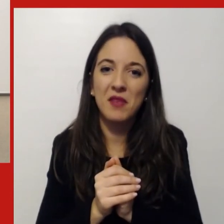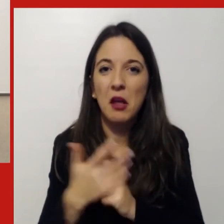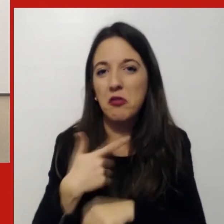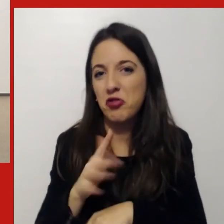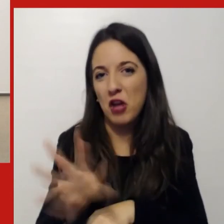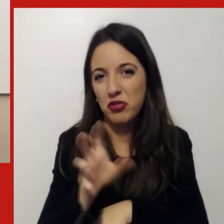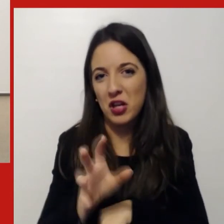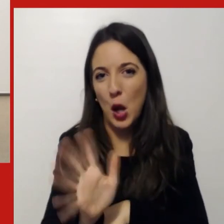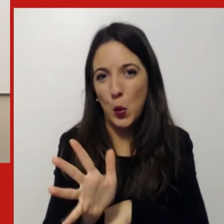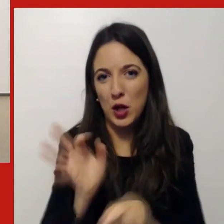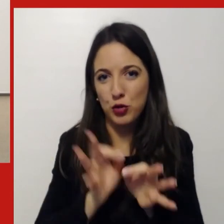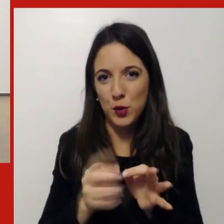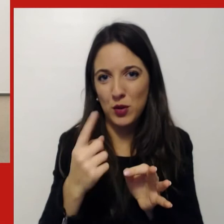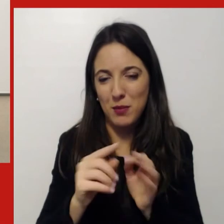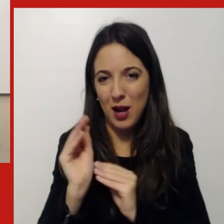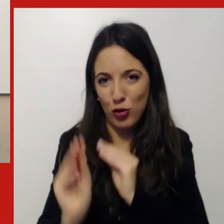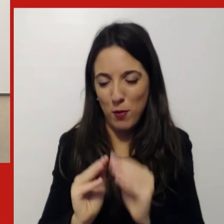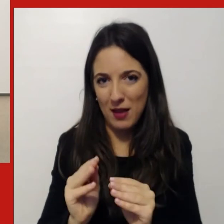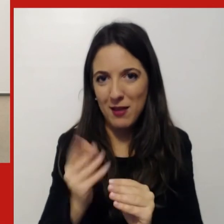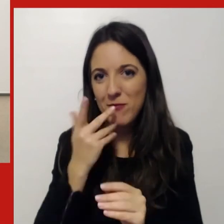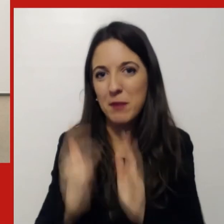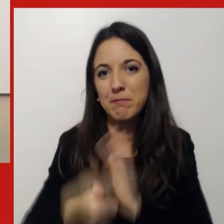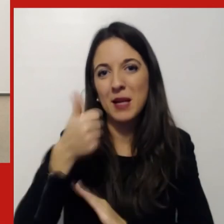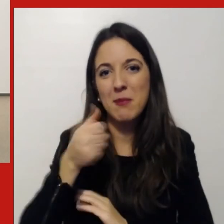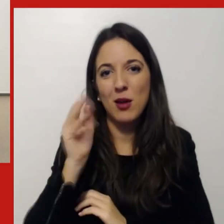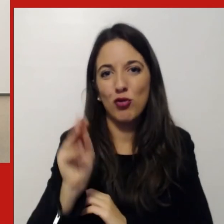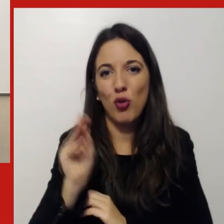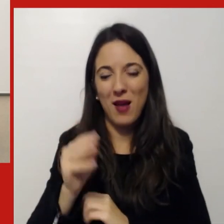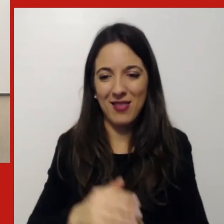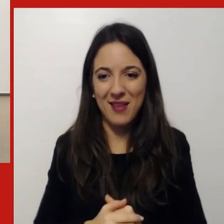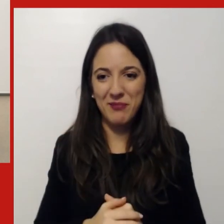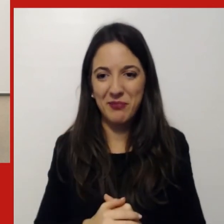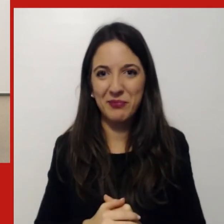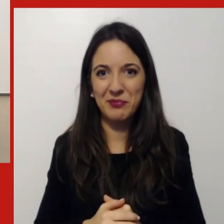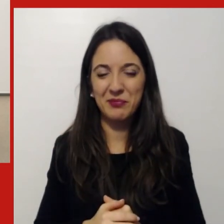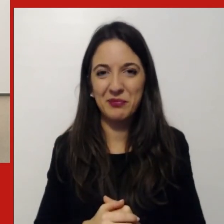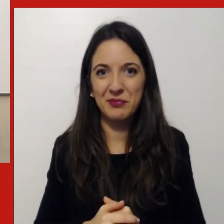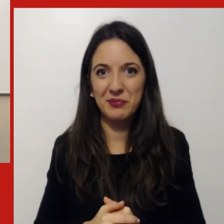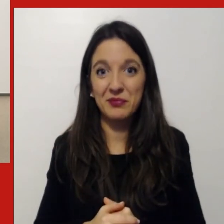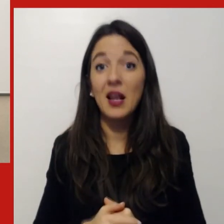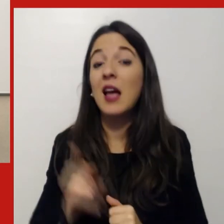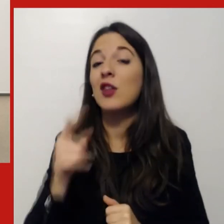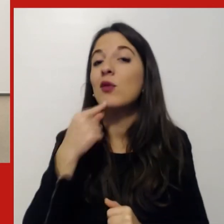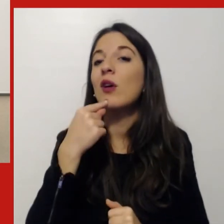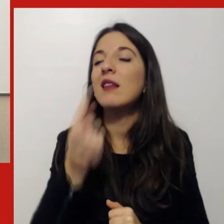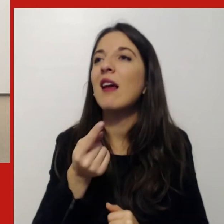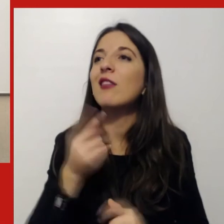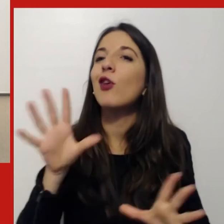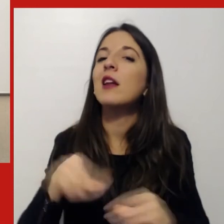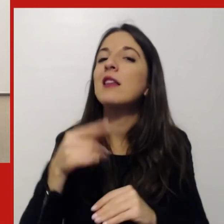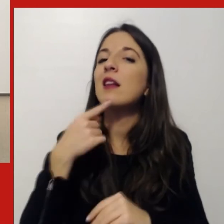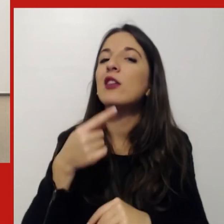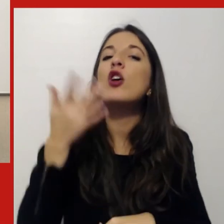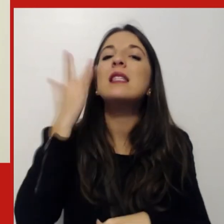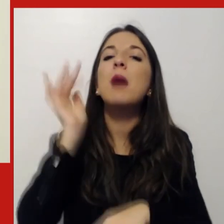d'ora per le domande volevo partire da una prima domanda che è una domanda iniziale tu hai citato proprio all'inizio della tua presentazione cos'è lo smart working e